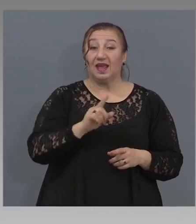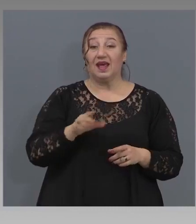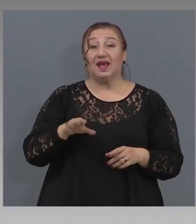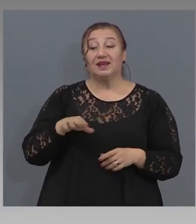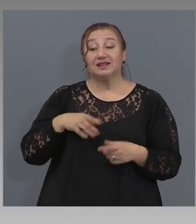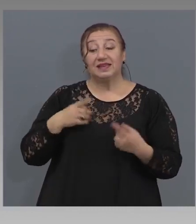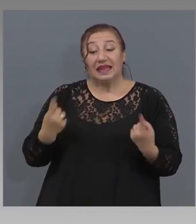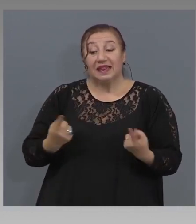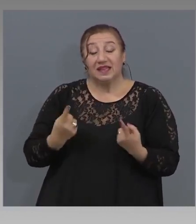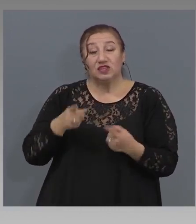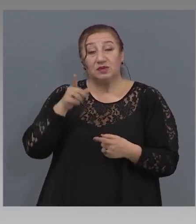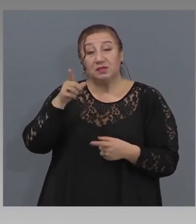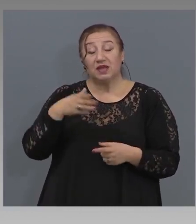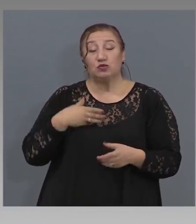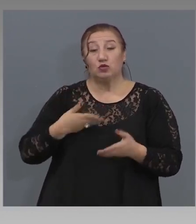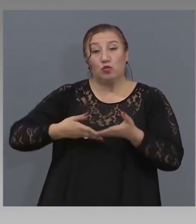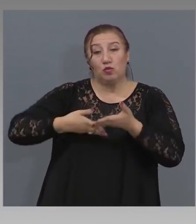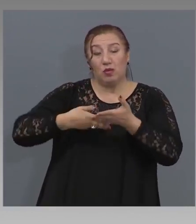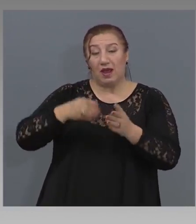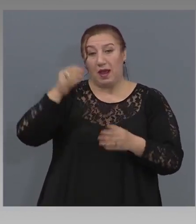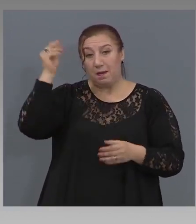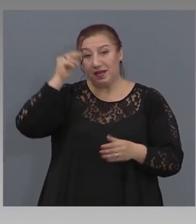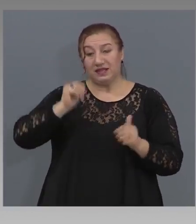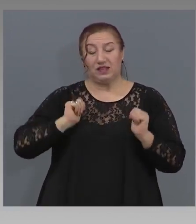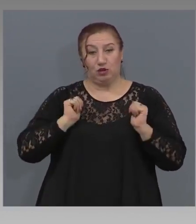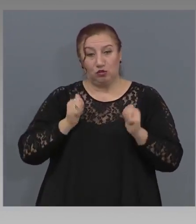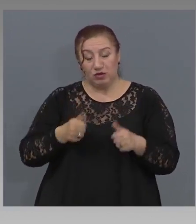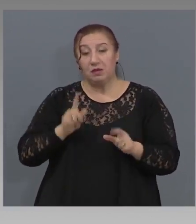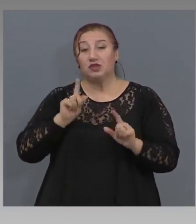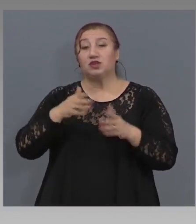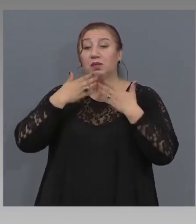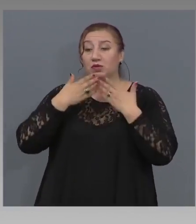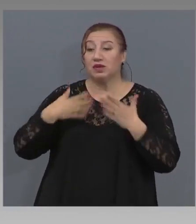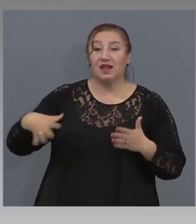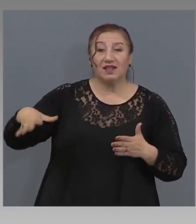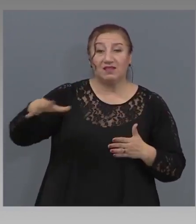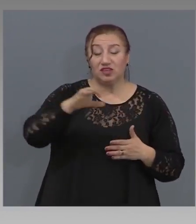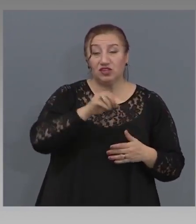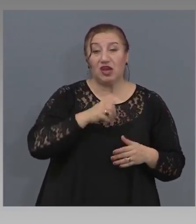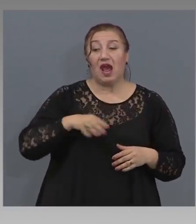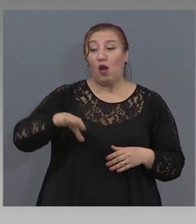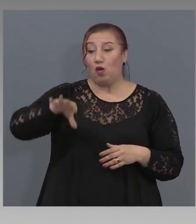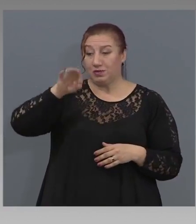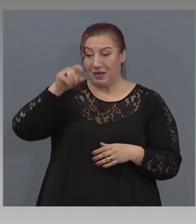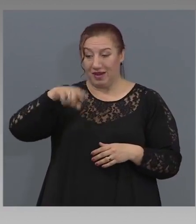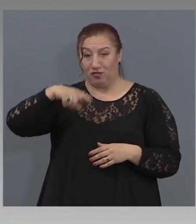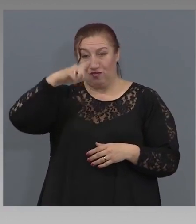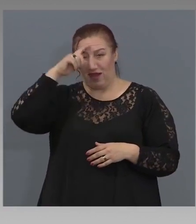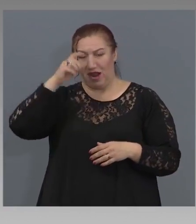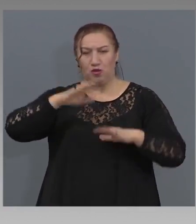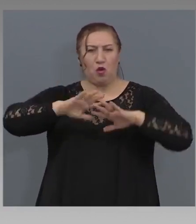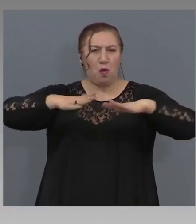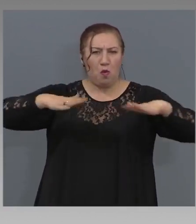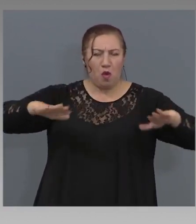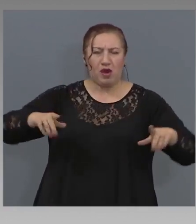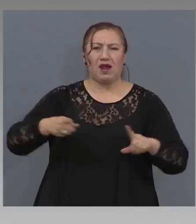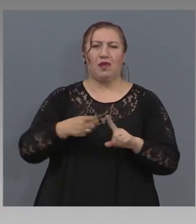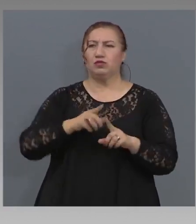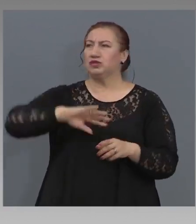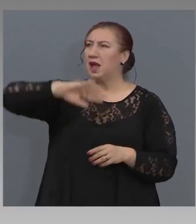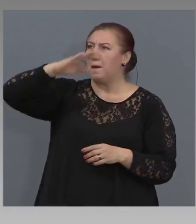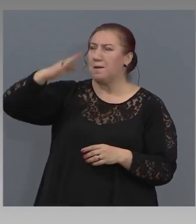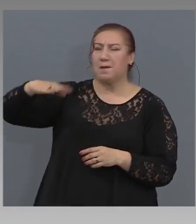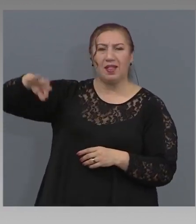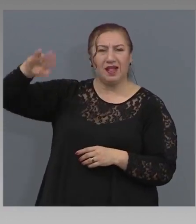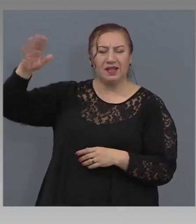избират българското Черноморие на всички, благодаря, ако го направят и това лято, не само по морето, но имаме прекрасни планини, имаме